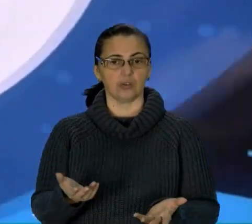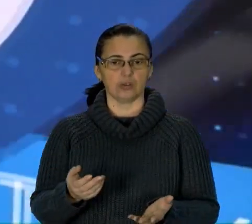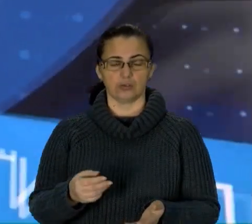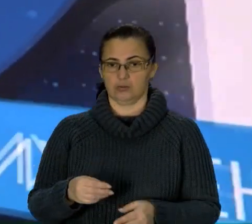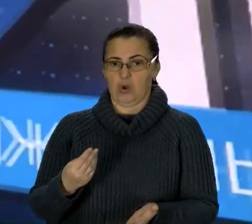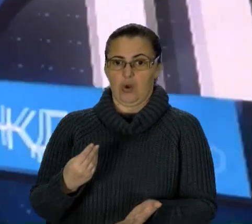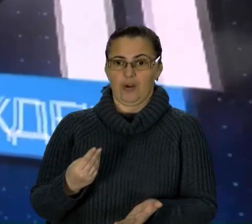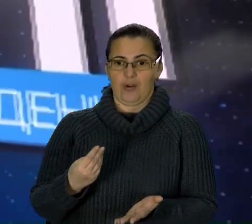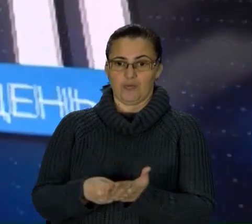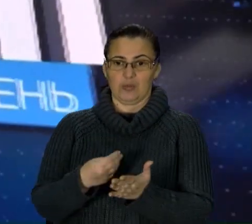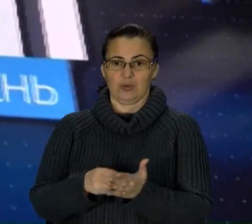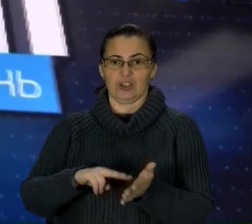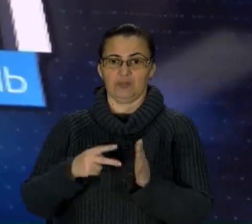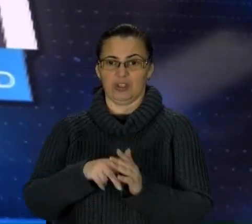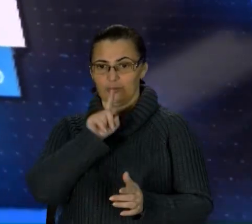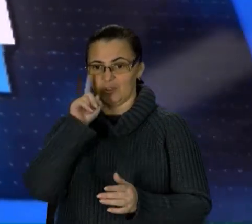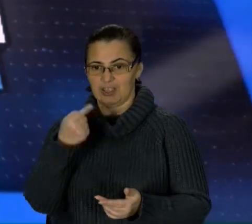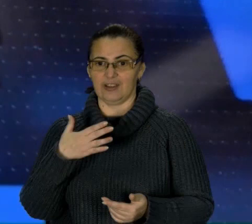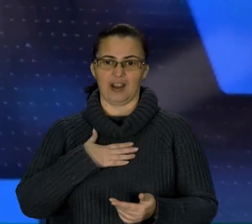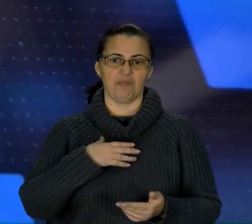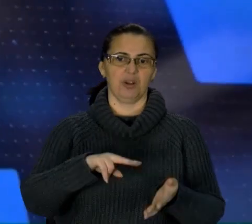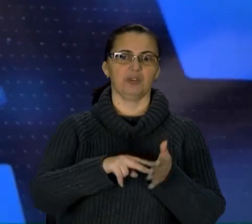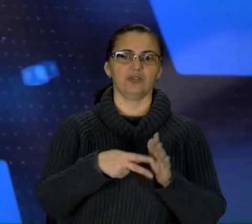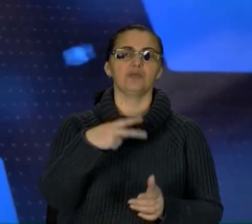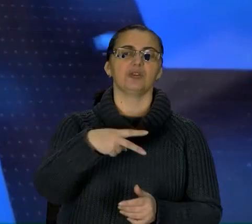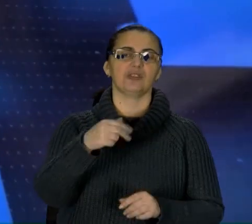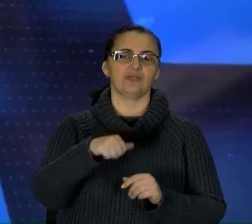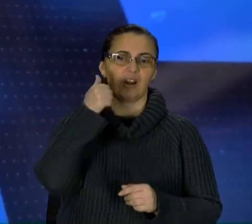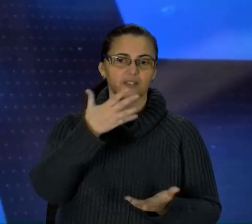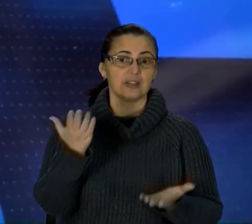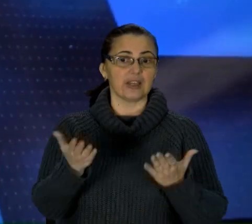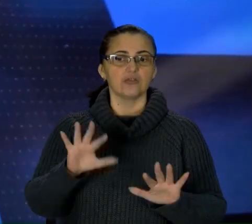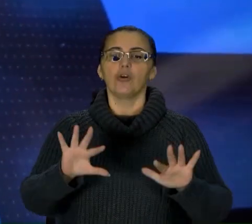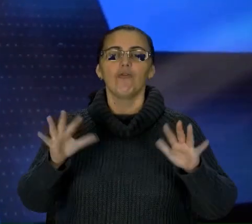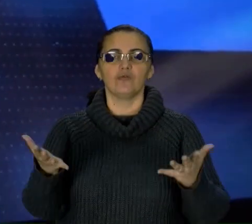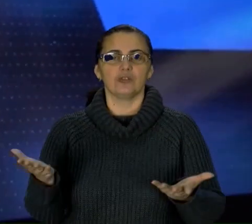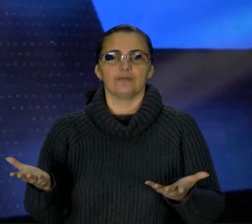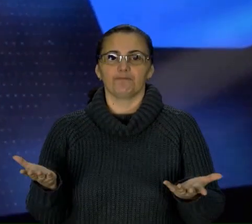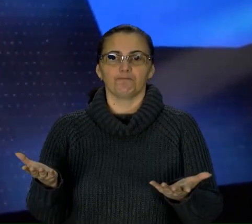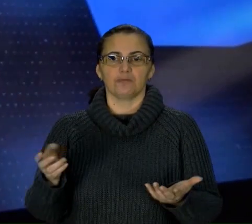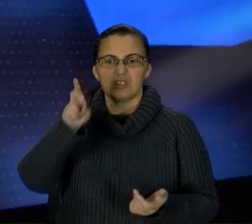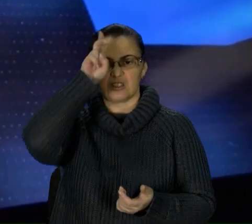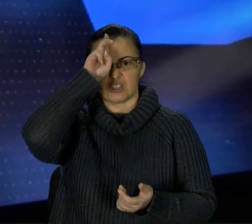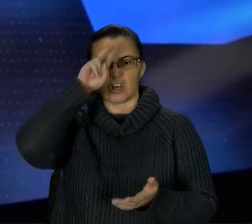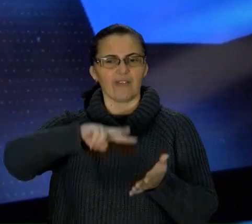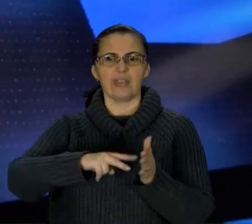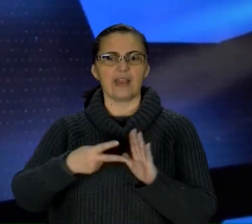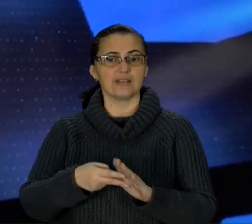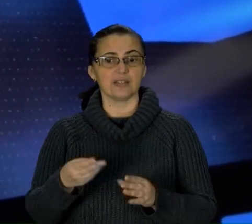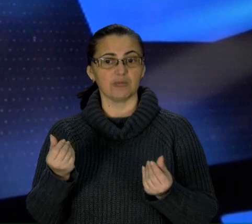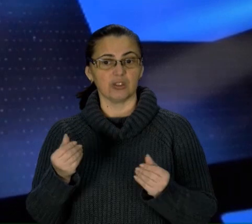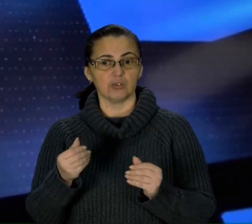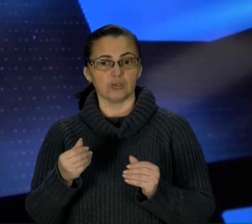говоримо про 20 років. Якщо раптом якогось року кошти не передбачать, як тоді, що